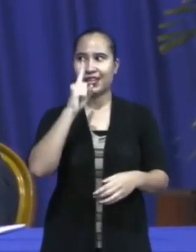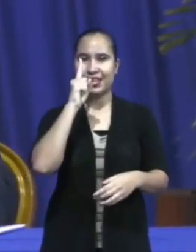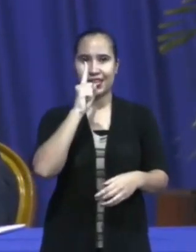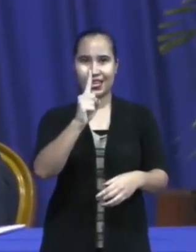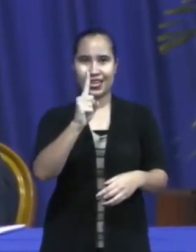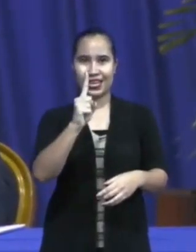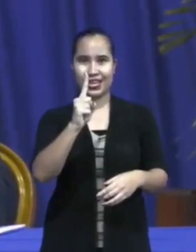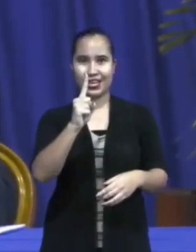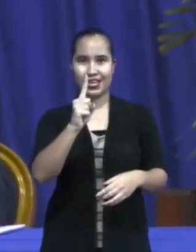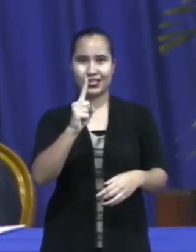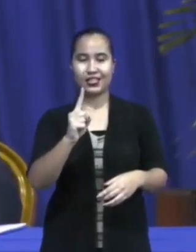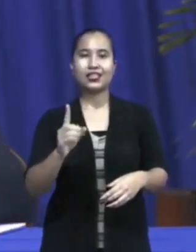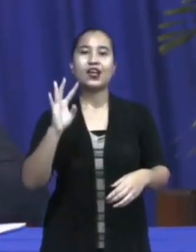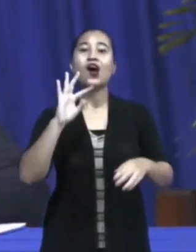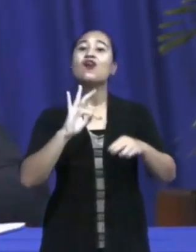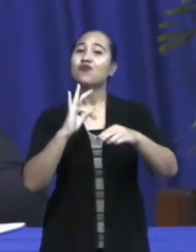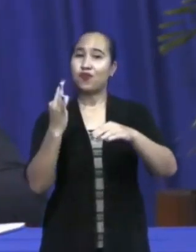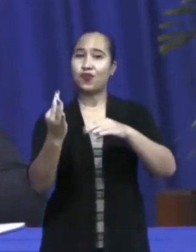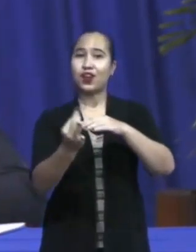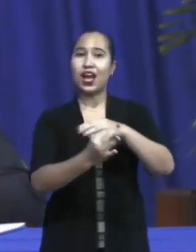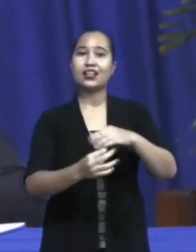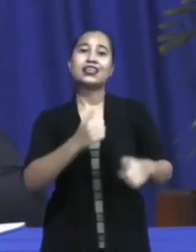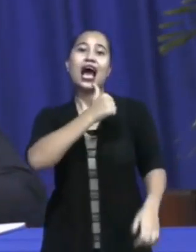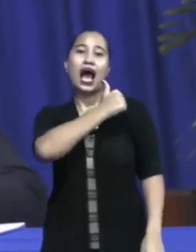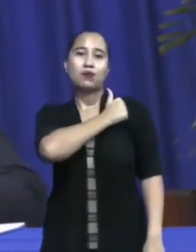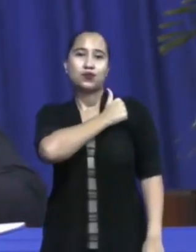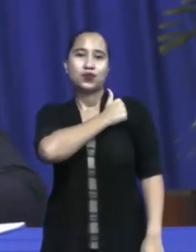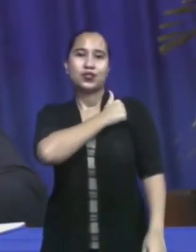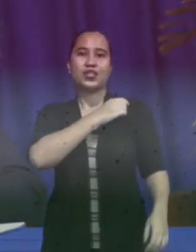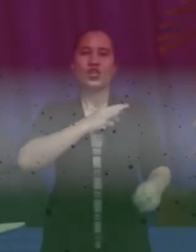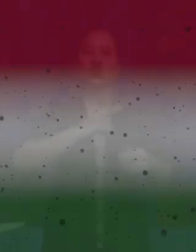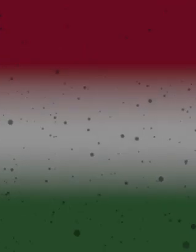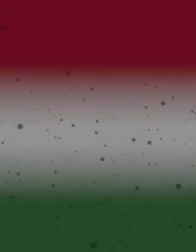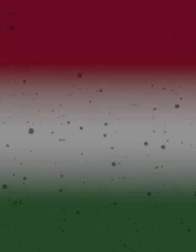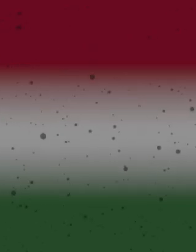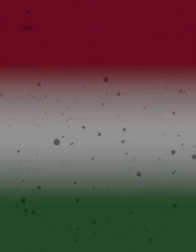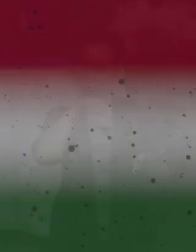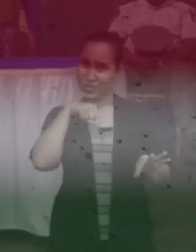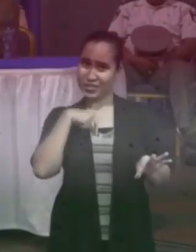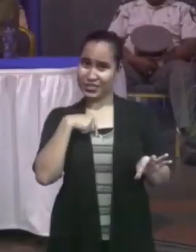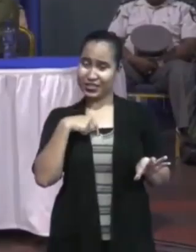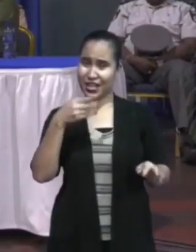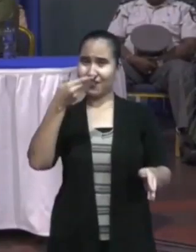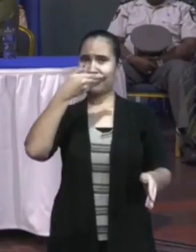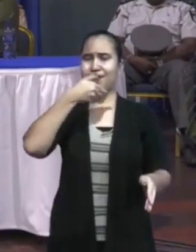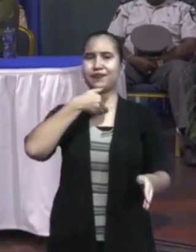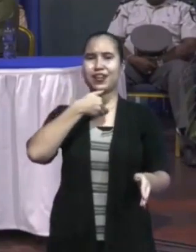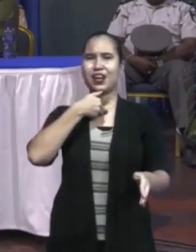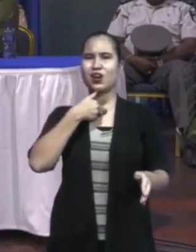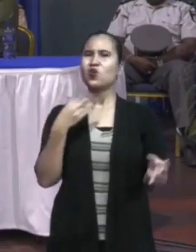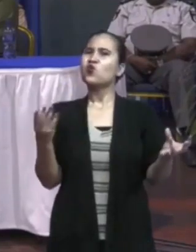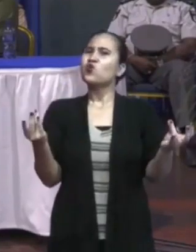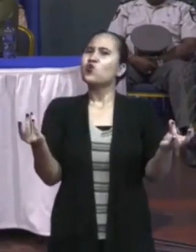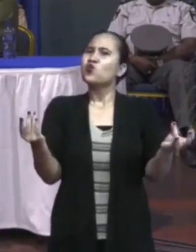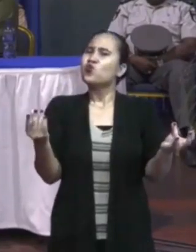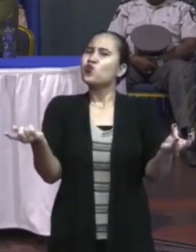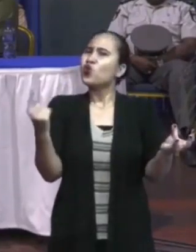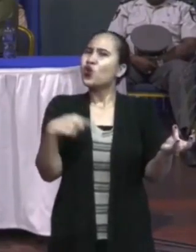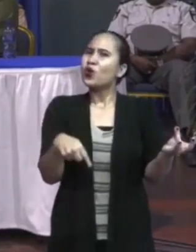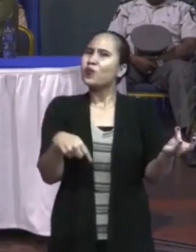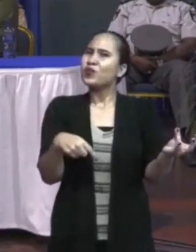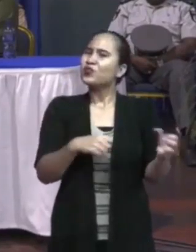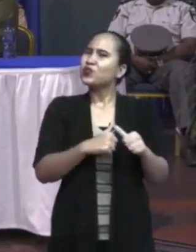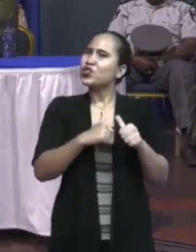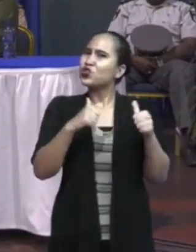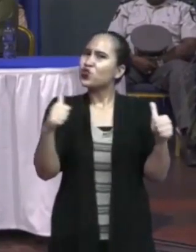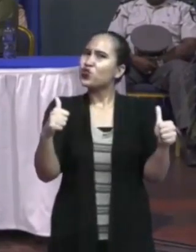de Franse ambassadeur die intussen teruggereisd is naar Suriname. Hoe komt het dat wij nu in deze goede